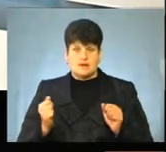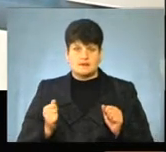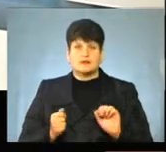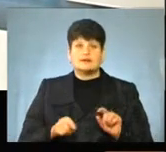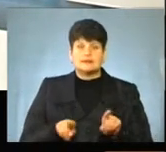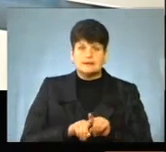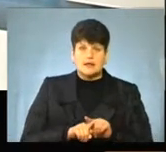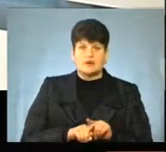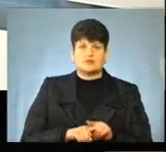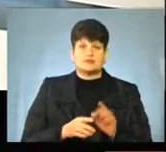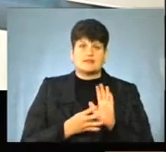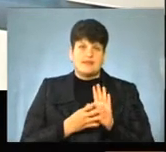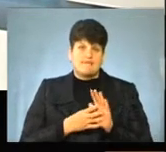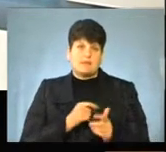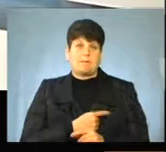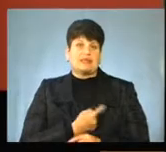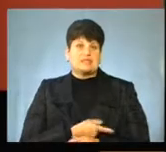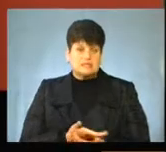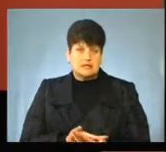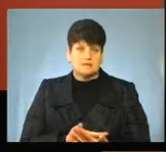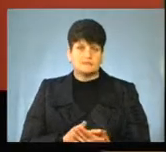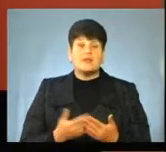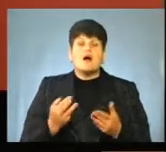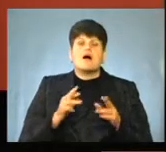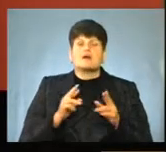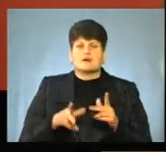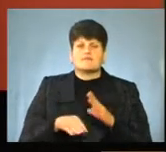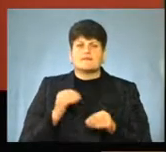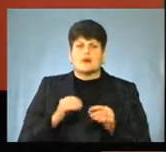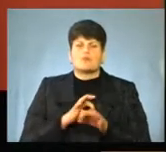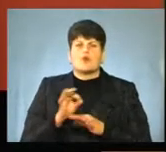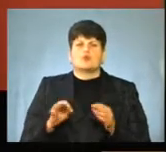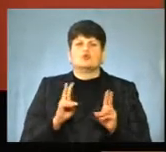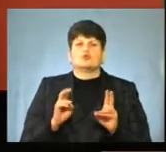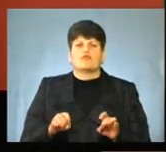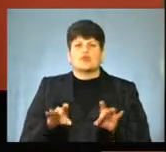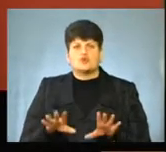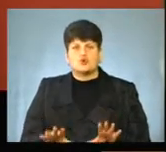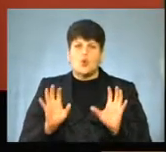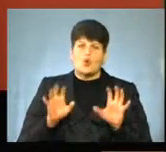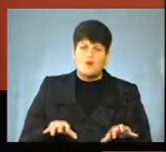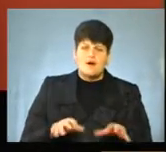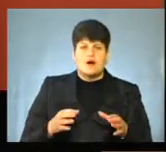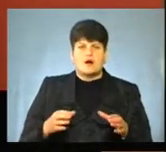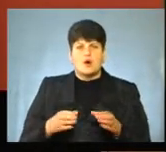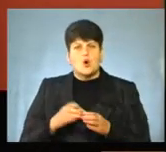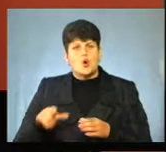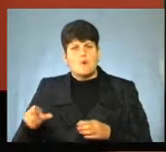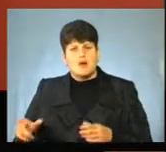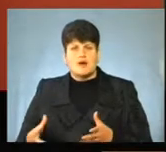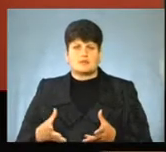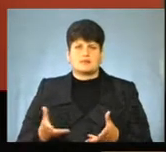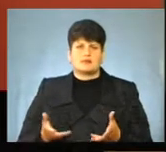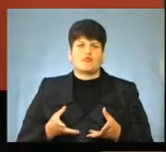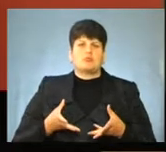також 9 об'єктів медицини. Скажіть, як обираються ці проєкти? Чи це вирішує голова, чи громада також може мати вплив через депутатів,